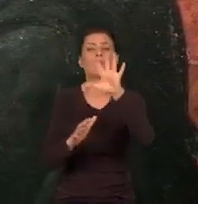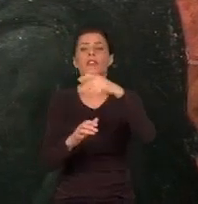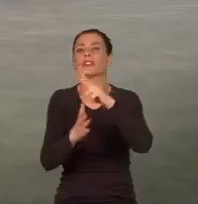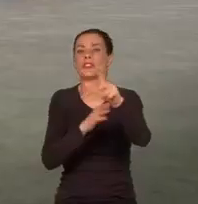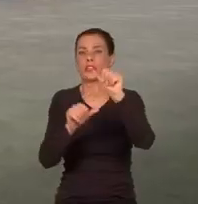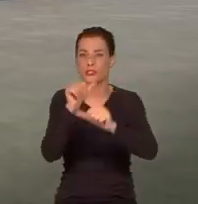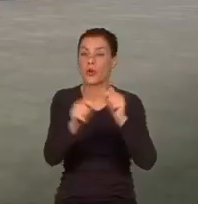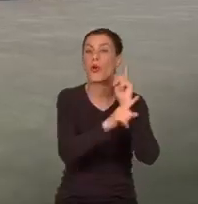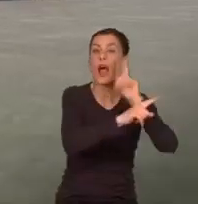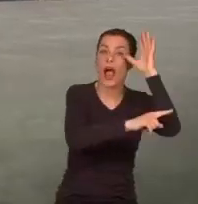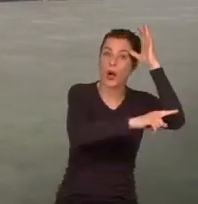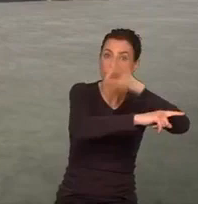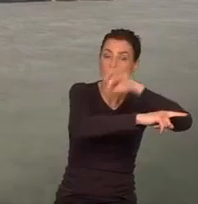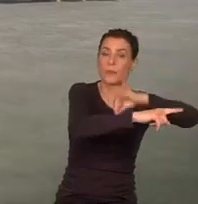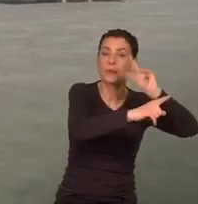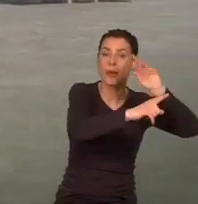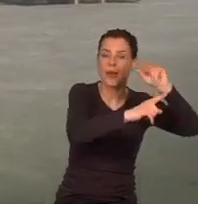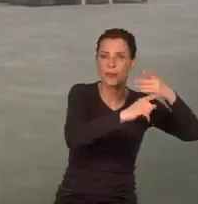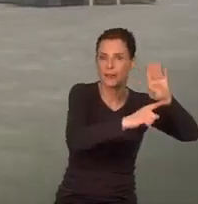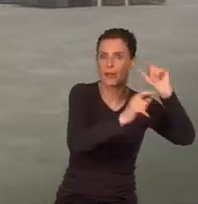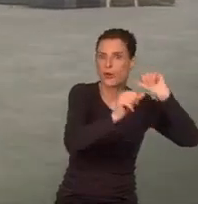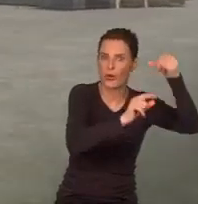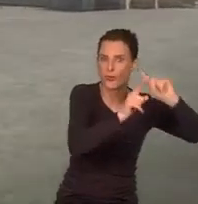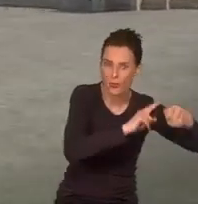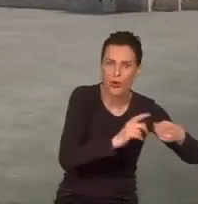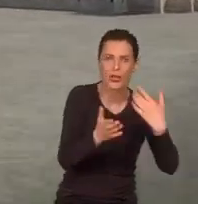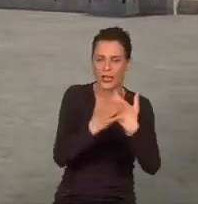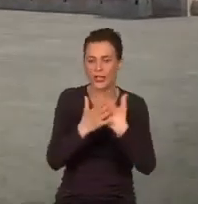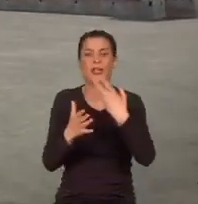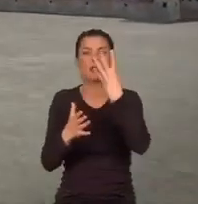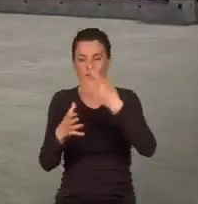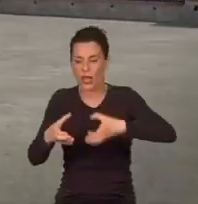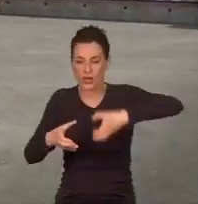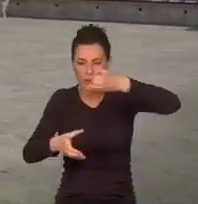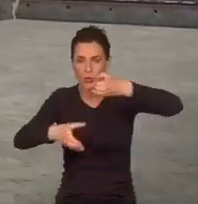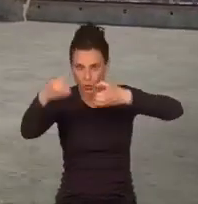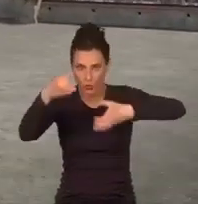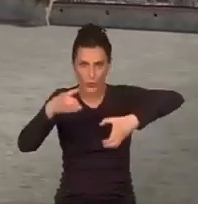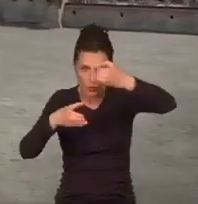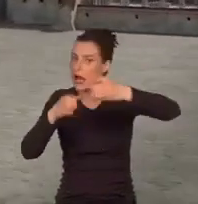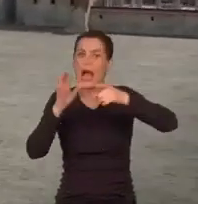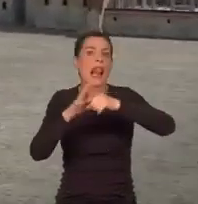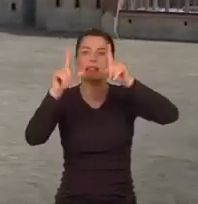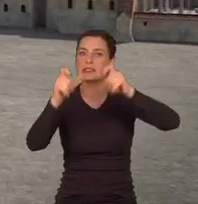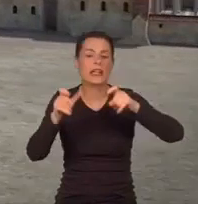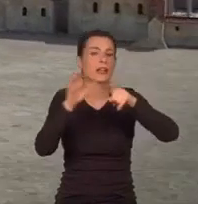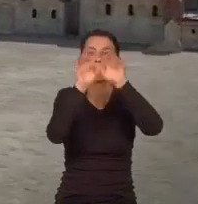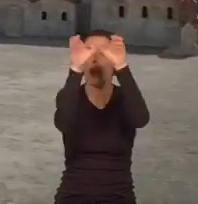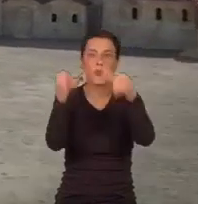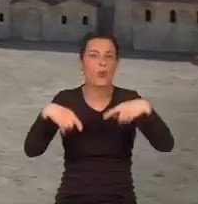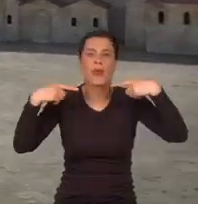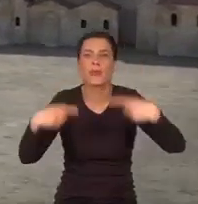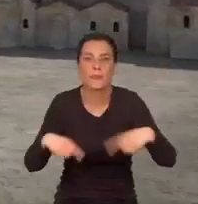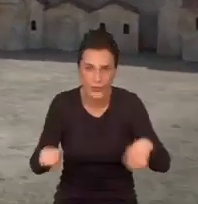Bramante rok później. Trzon konstrukcji, cztery filary i łuki został ukończony, ale nie zaczęto jeszcze kopuły, a